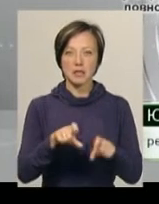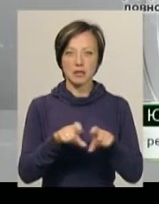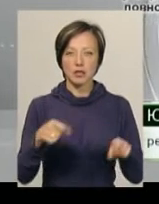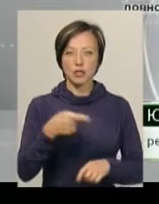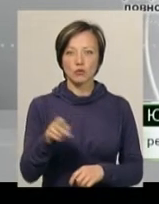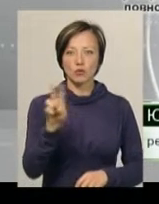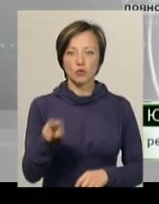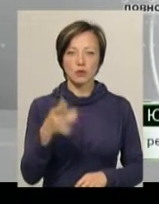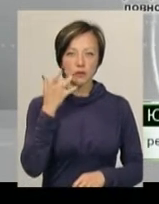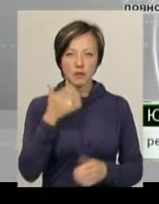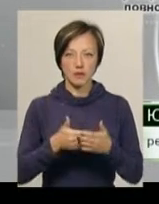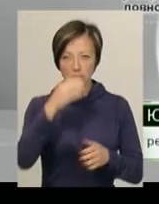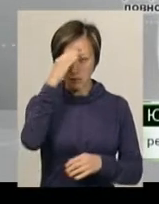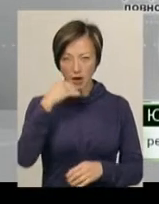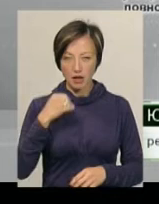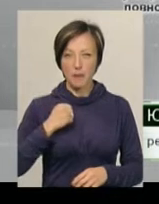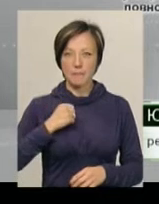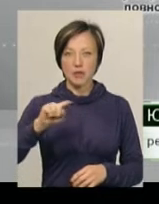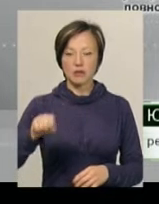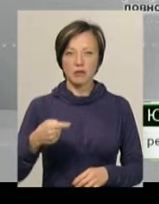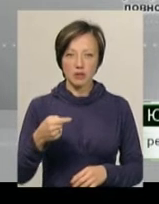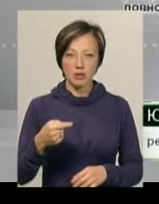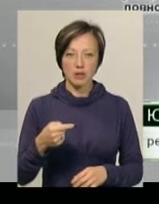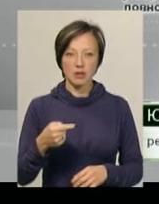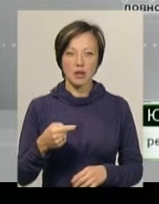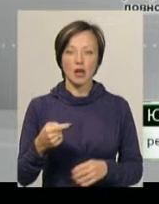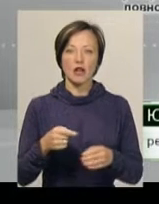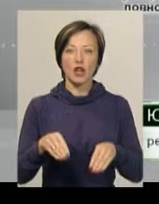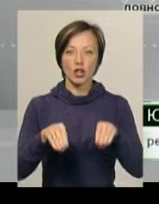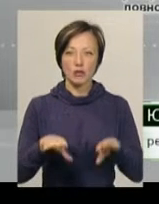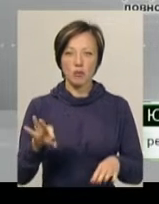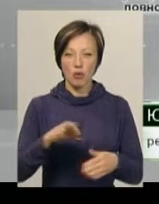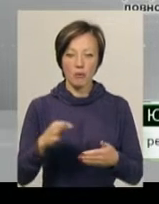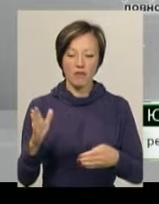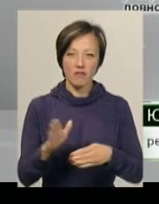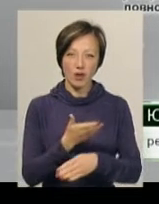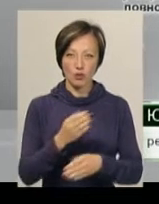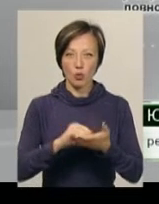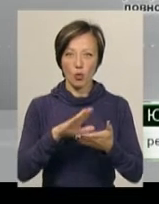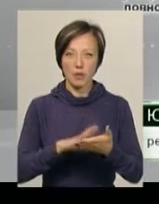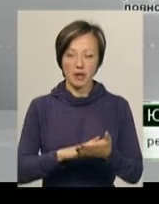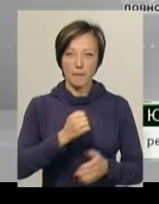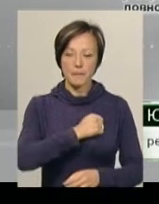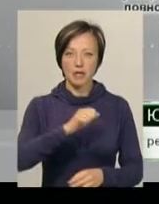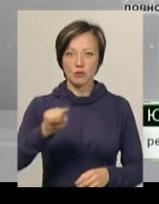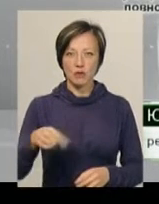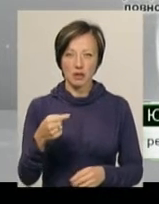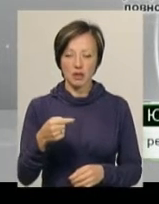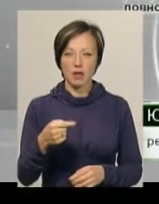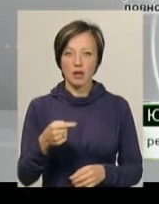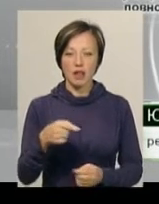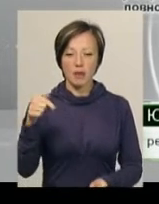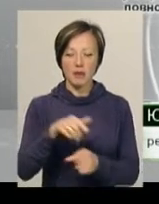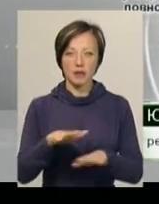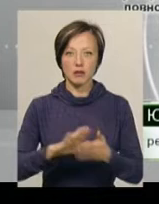тисячу доларів США від батька призовника призначалися за прийняття рішення щодо виключення його сина з обліку призовників, як непридатного за